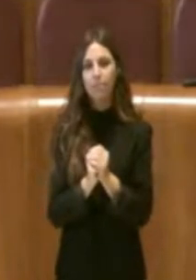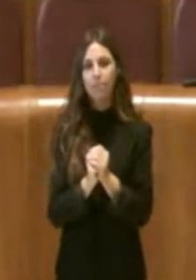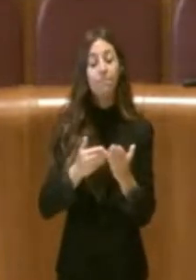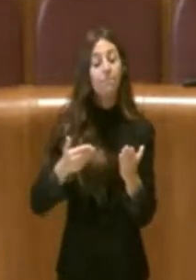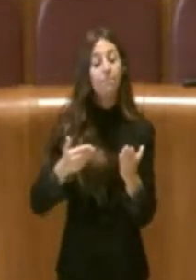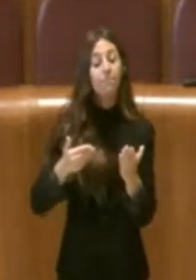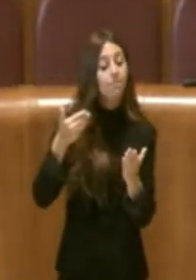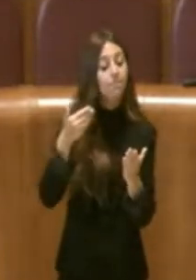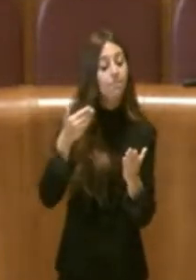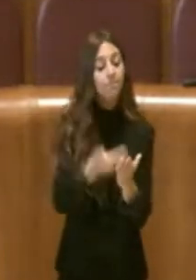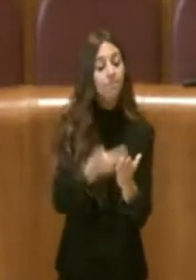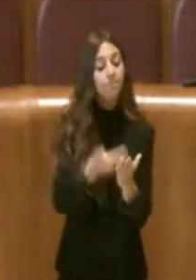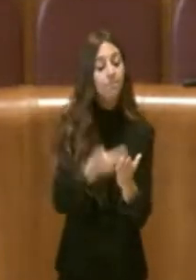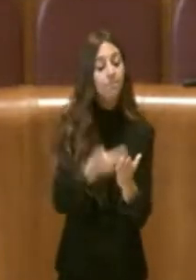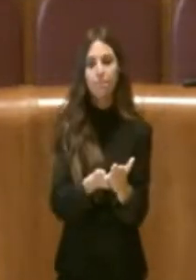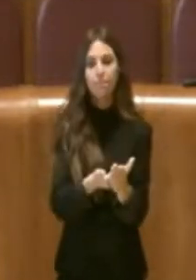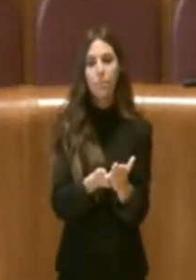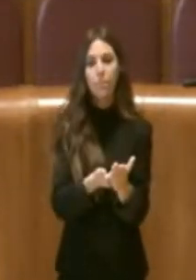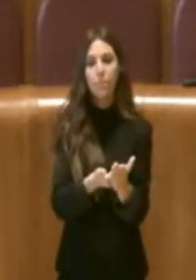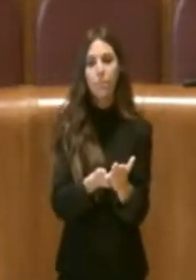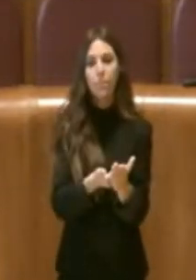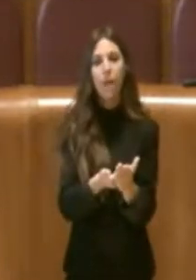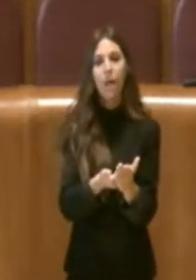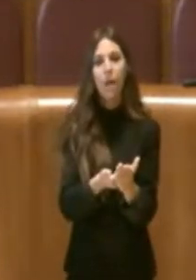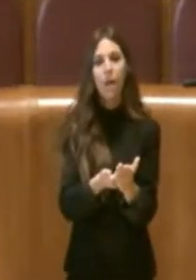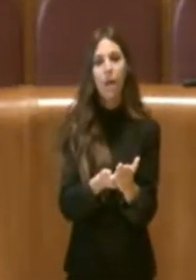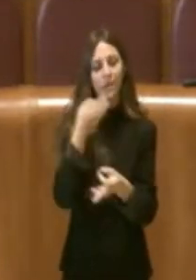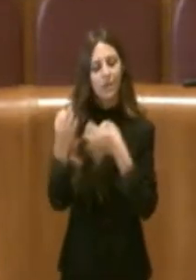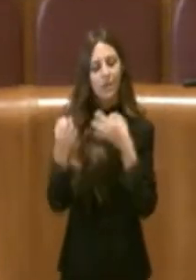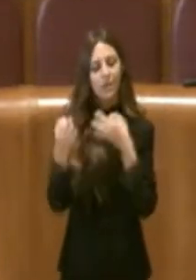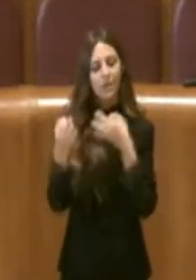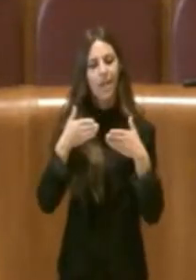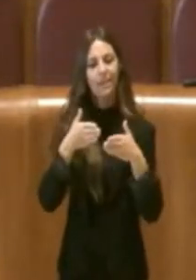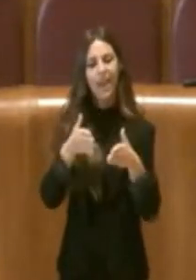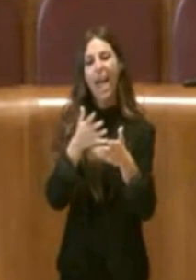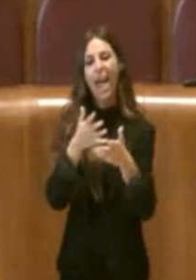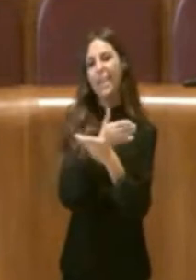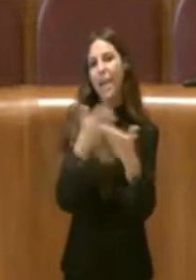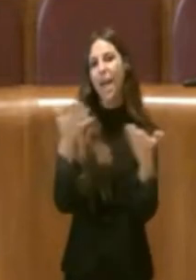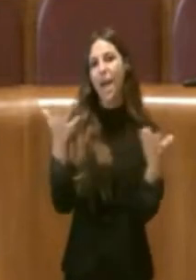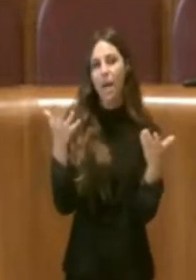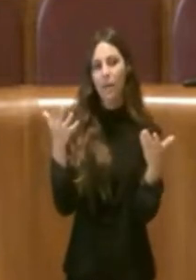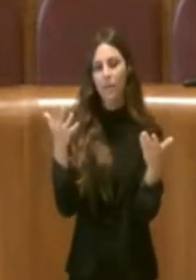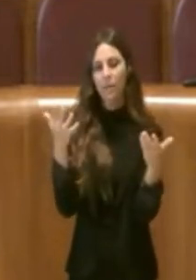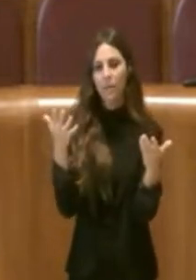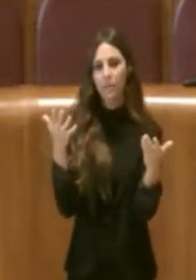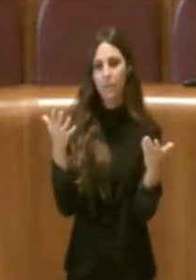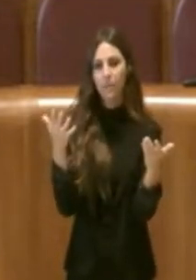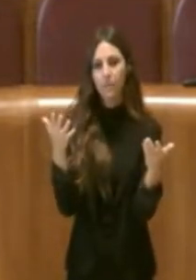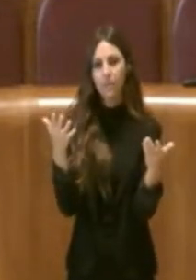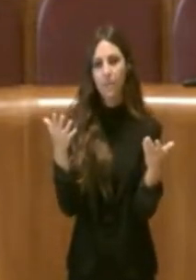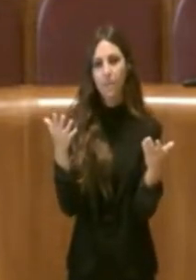ripercorre e traccia una strada molto chiara su quello che dovrebbe essere non solo